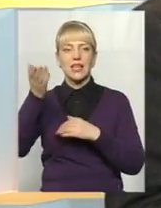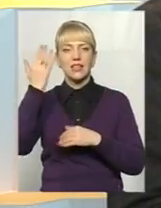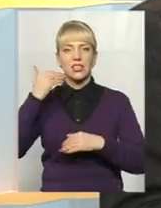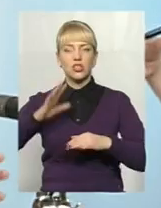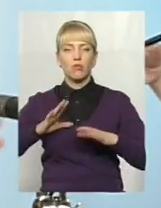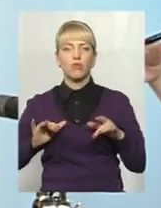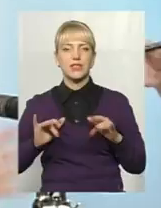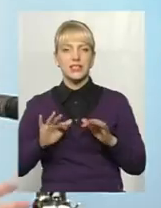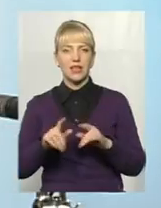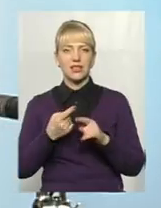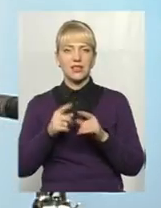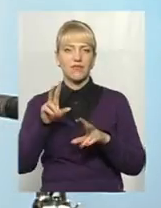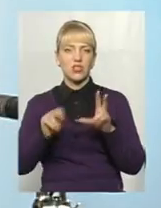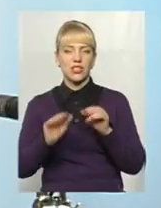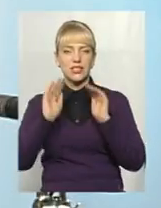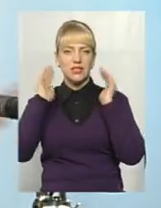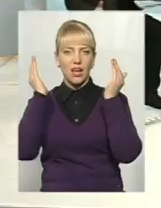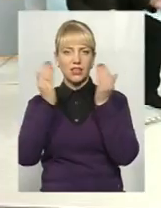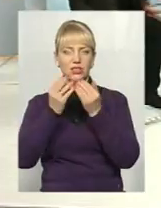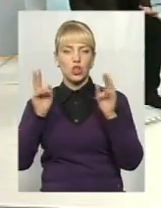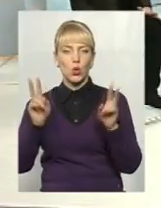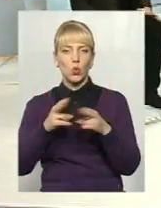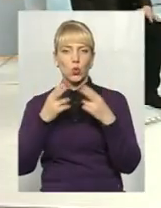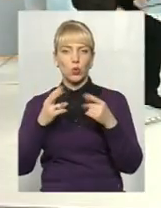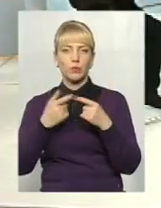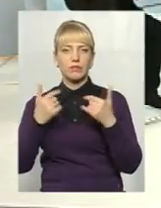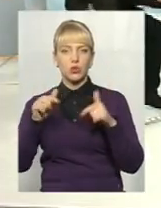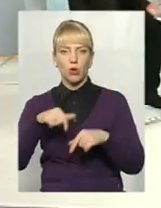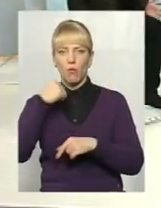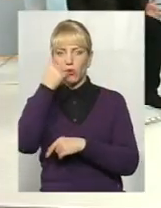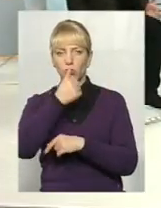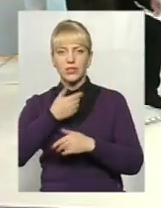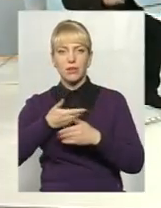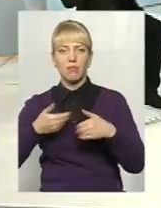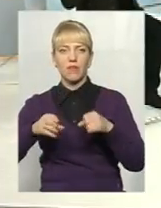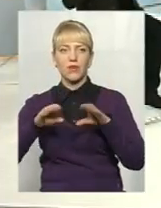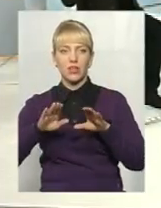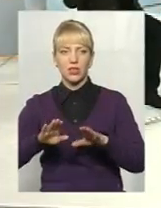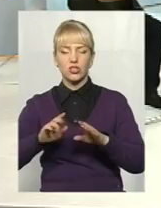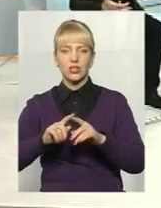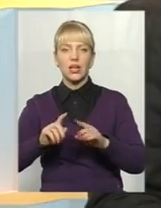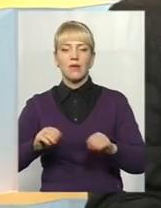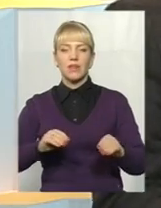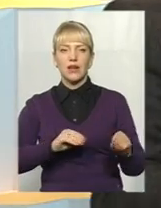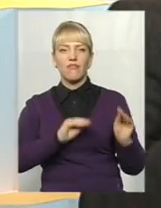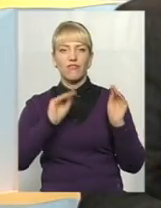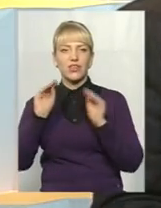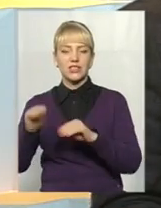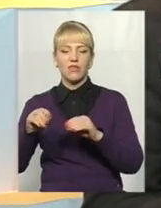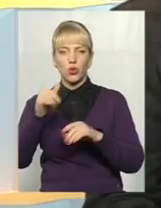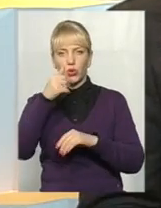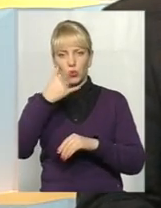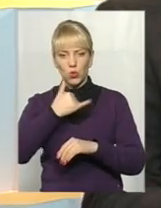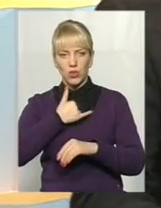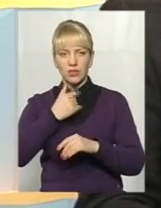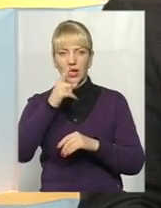для музейщиків. клуб. Так, закритий клуб. Цього року ми вирішили запропонувати всім музеям виставитися в нас. Протягом місяця,